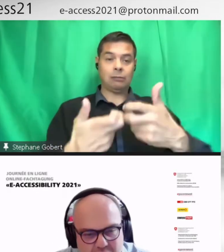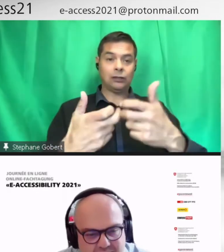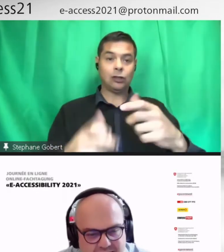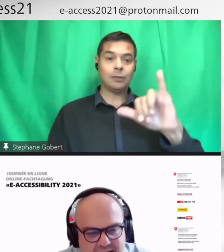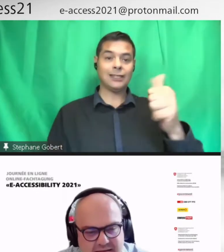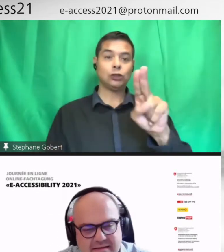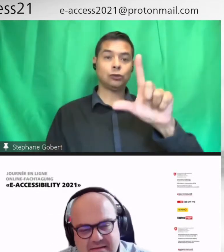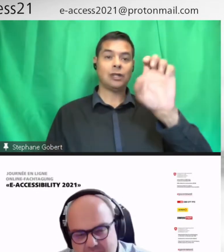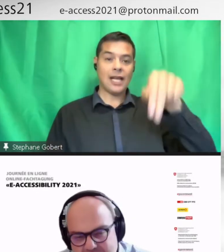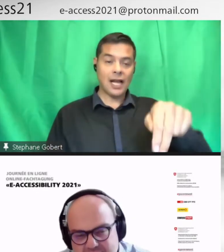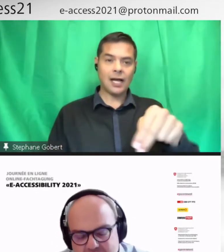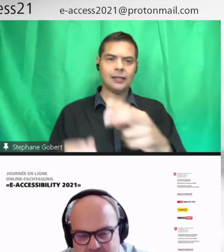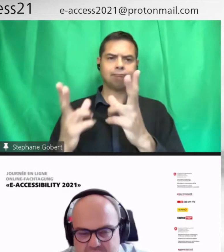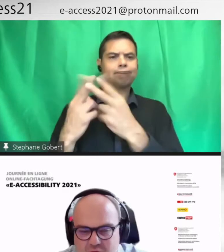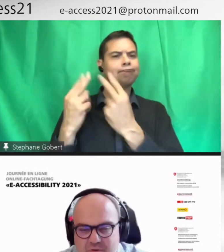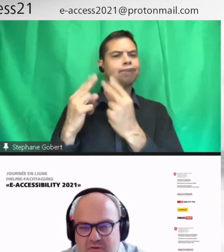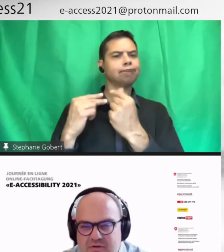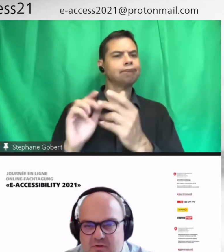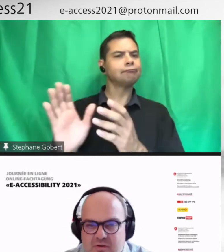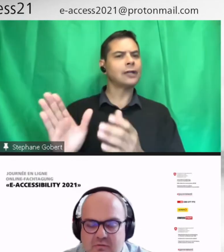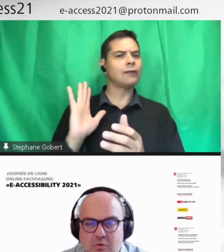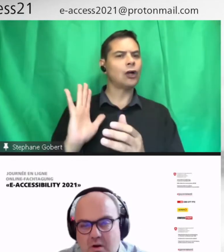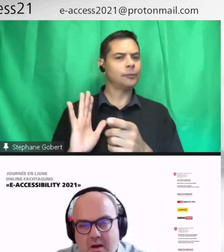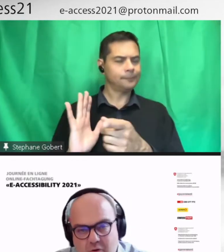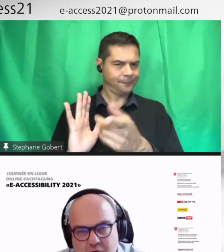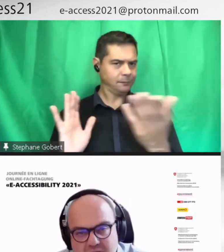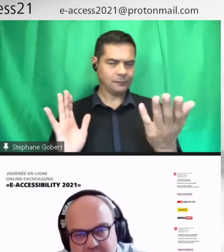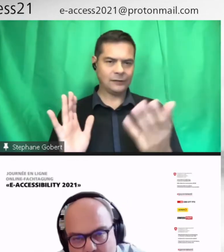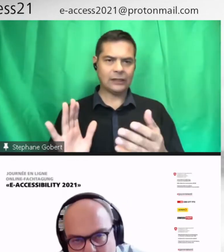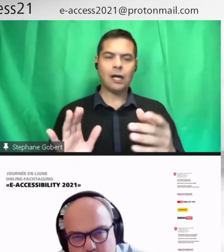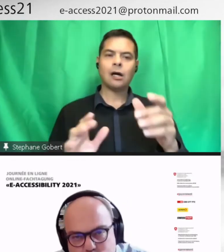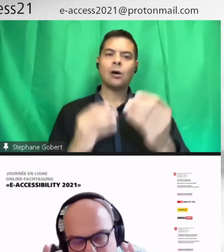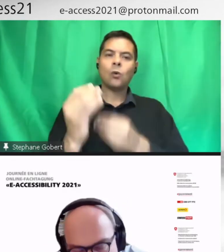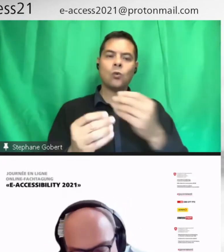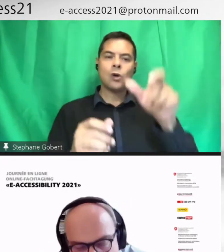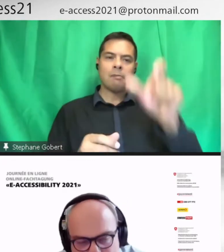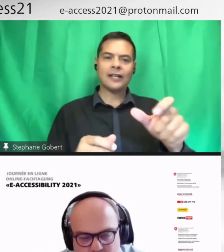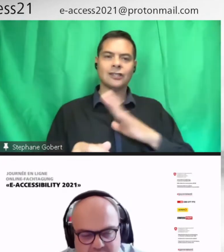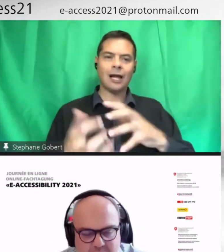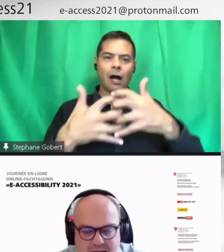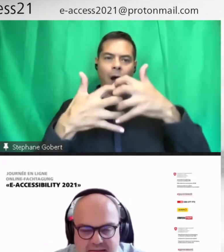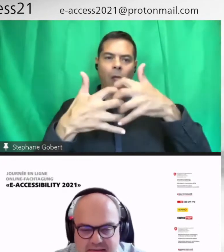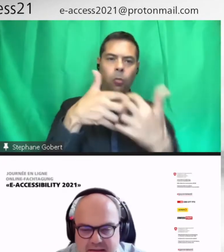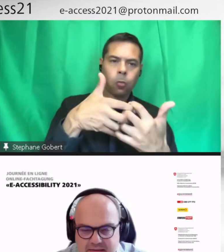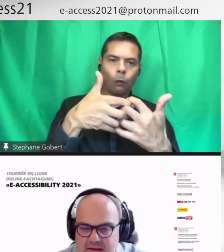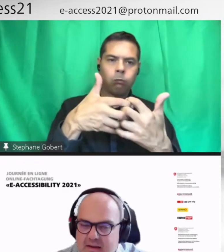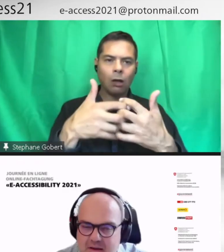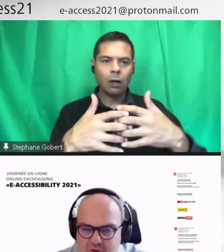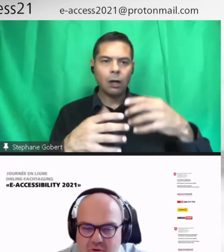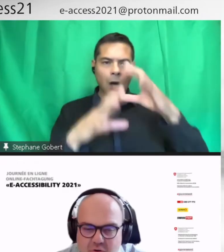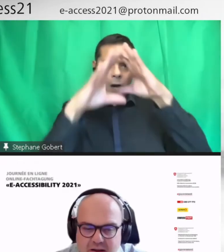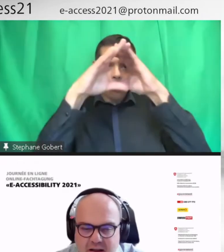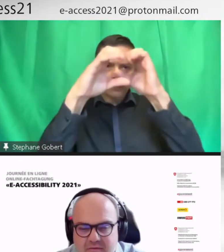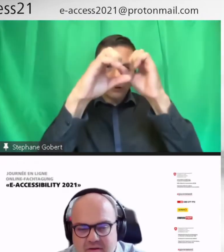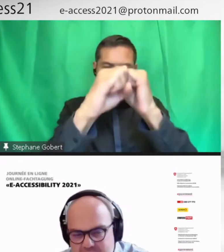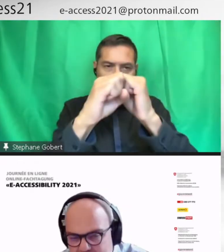utiliser. Il peut-être l'élève qui a des troubles d'attention, qui veut un contenu qui soit plus simple, pour qu ne soit pas distrait. Et pendant qu'on